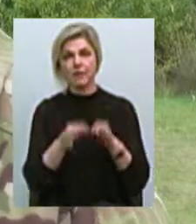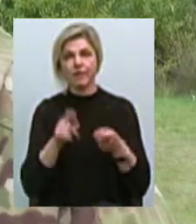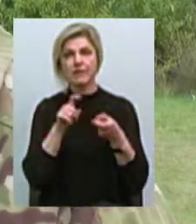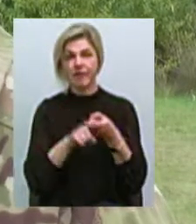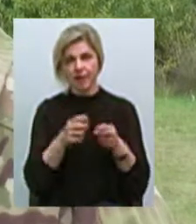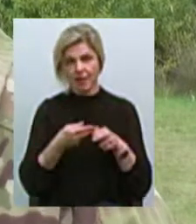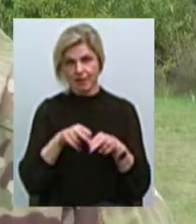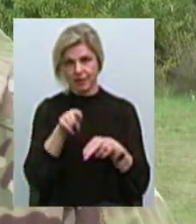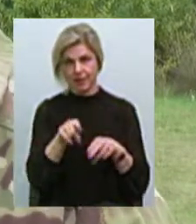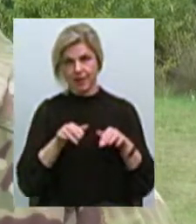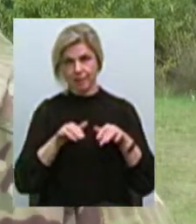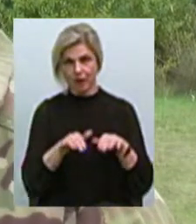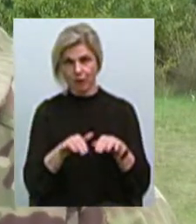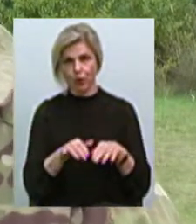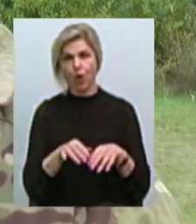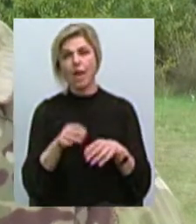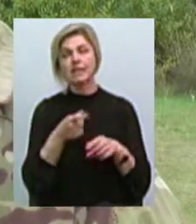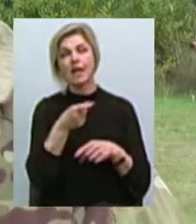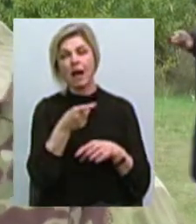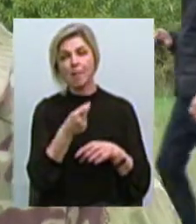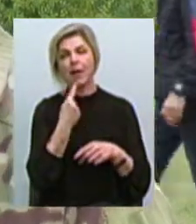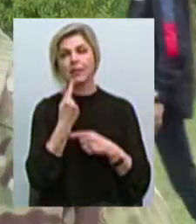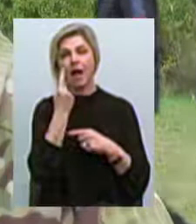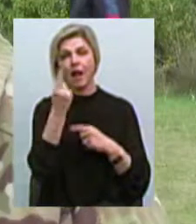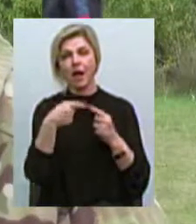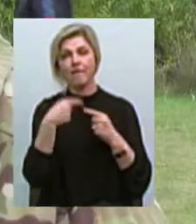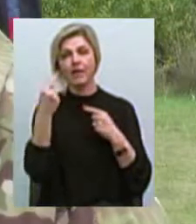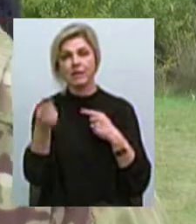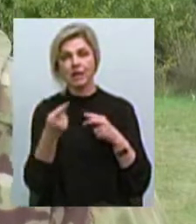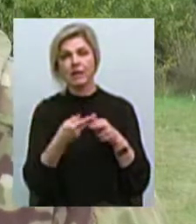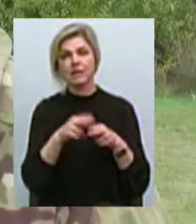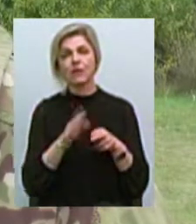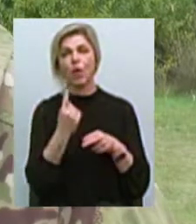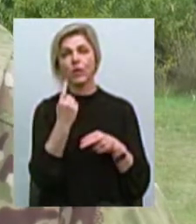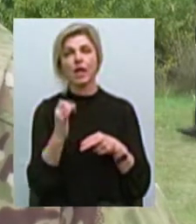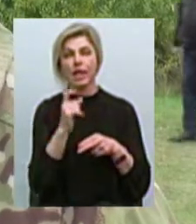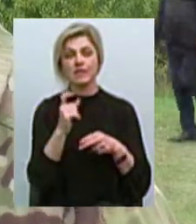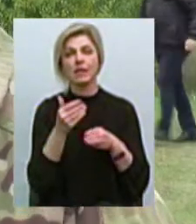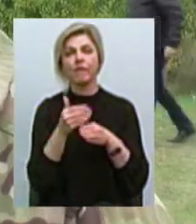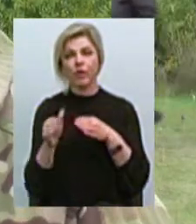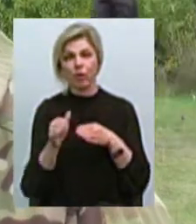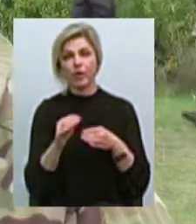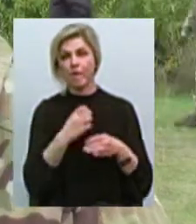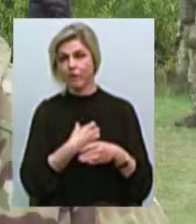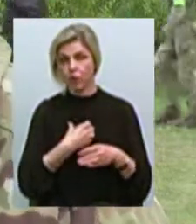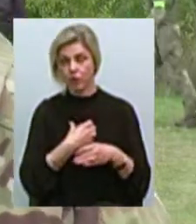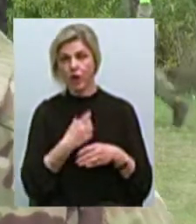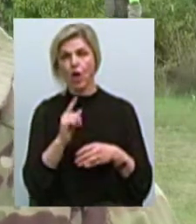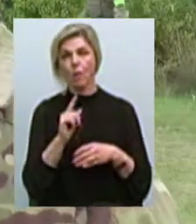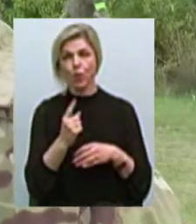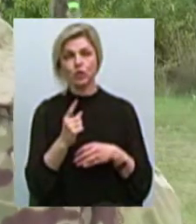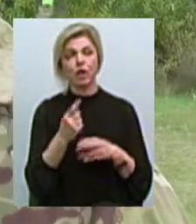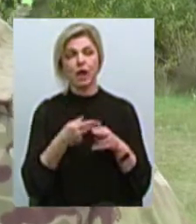справою. Просто стрільба на далекій відстані – це лише одна із складових і ключових, тому що до поняття